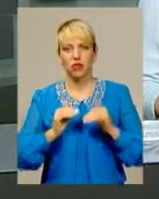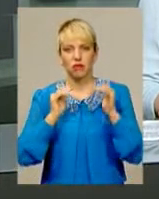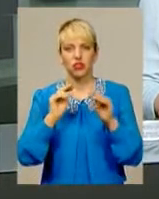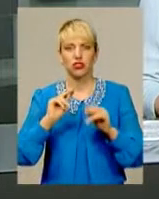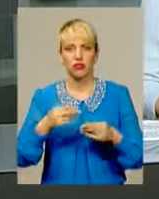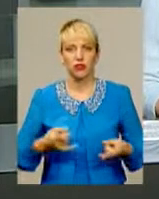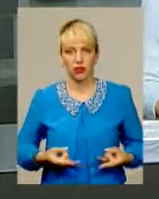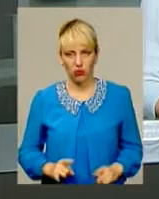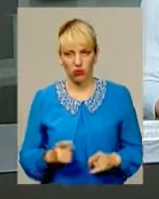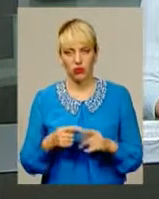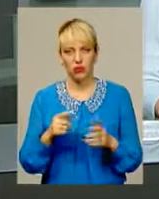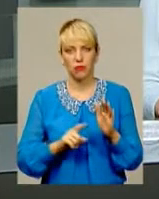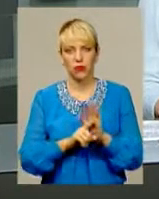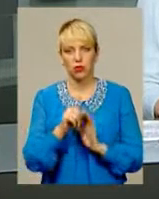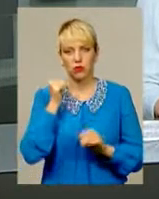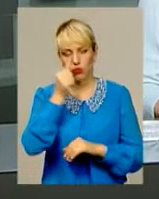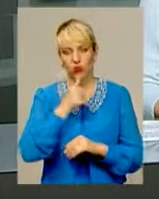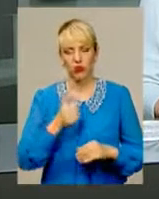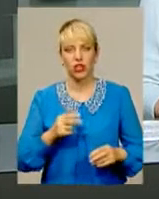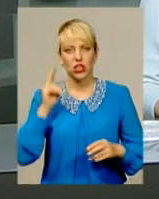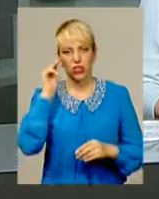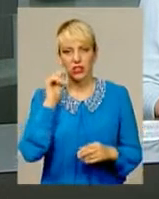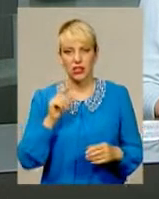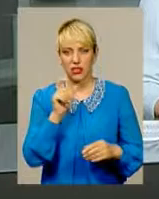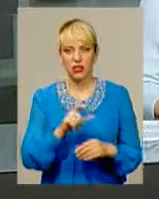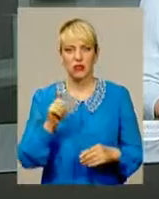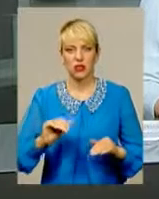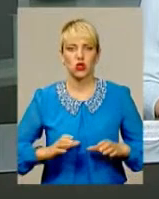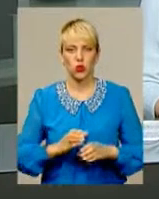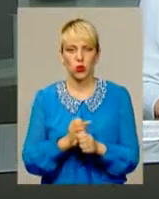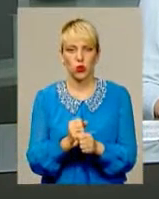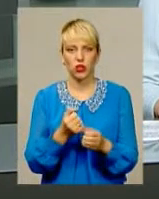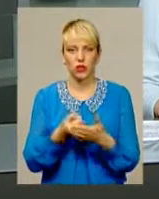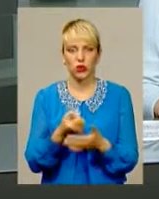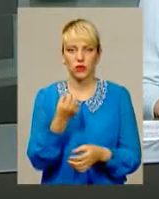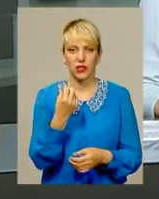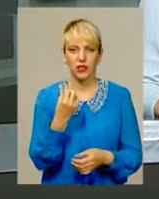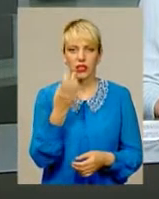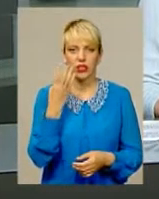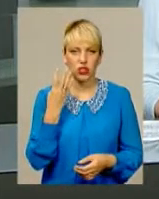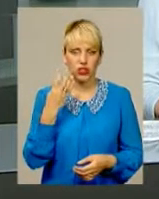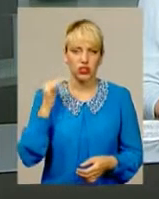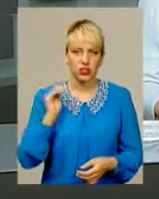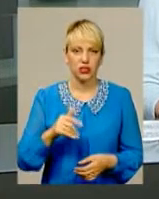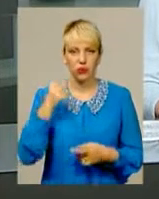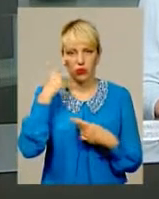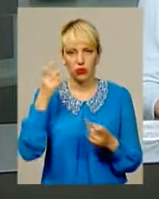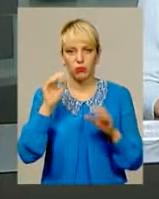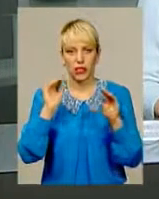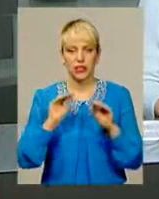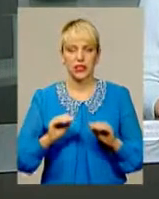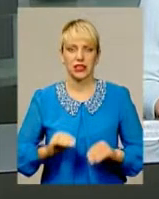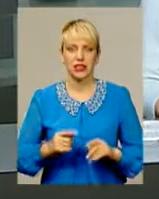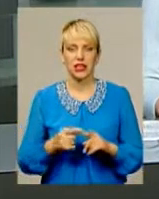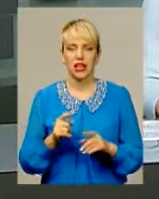народжуваність. З початку року чисельність мешканців краю скоротилася майже на 4 тисячі, повідомляють статистики.